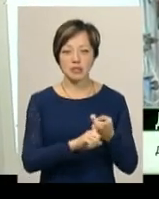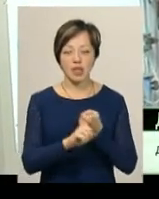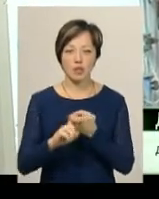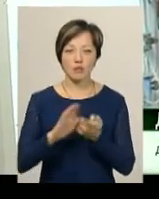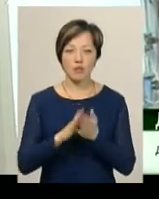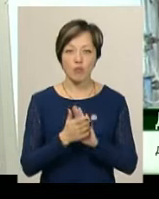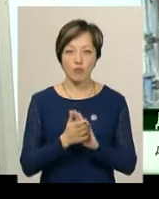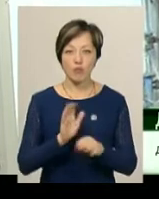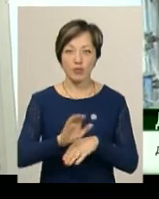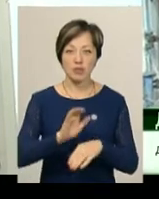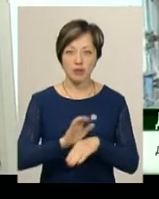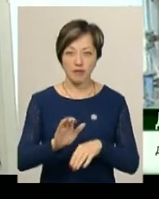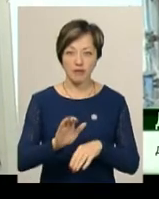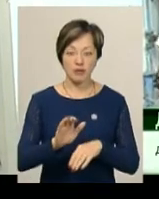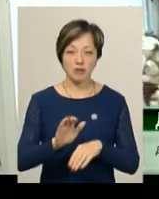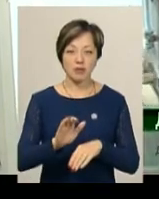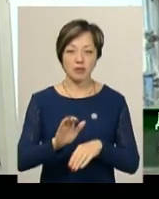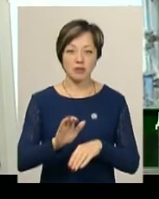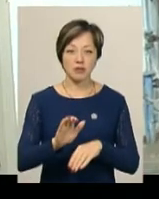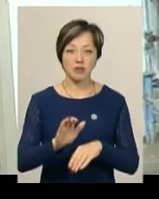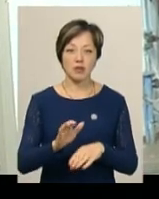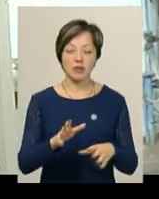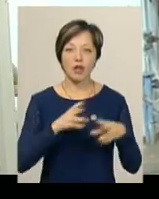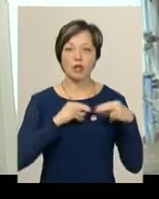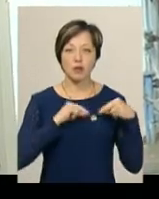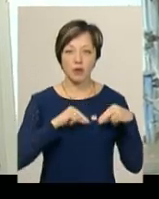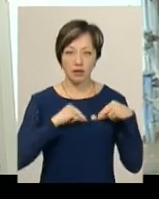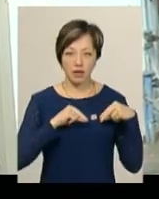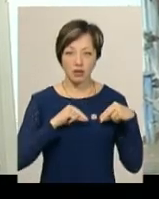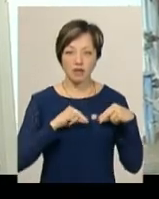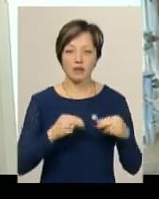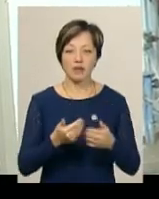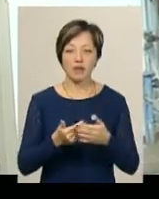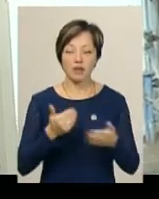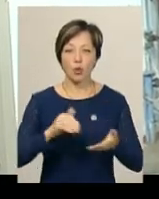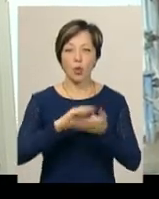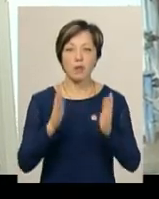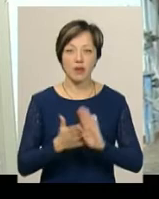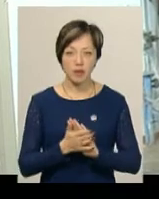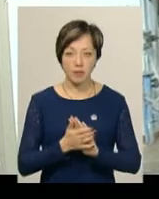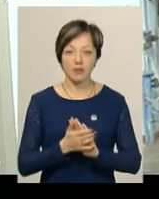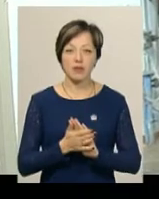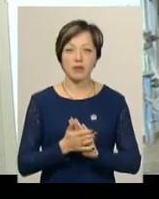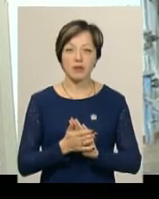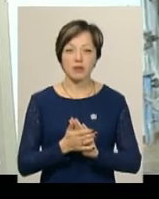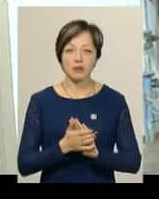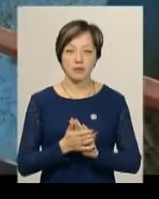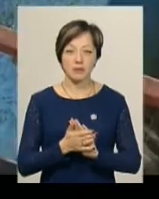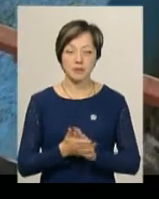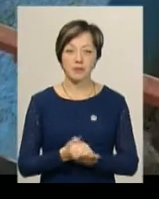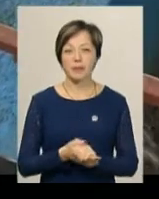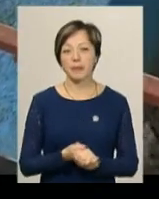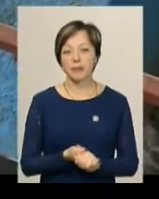умов поставки для наших партнерів, від об'єму, яке замовляється. Тому, посередньо ціна ціна.